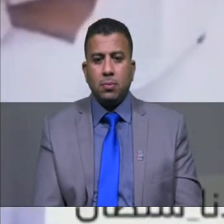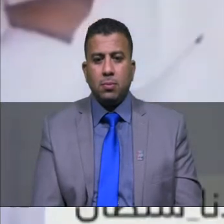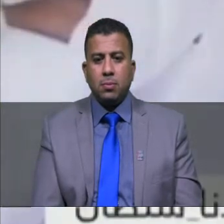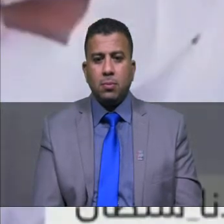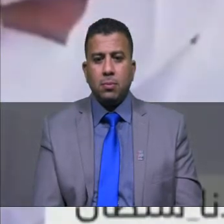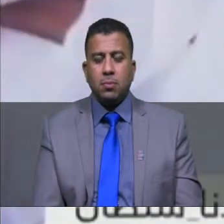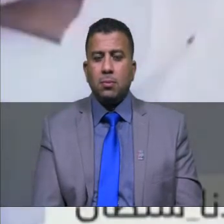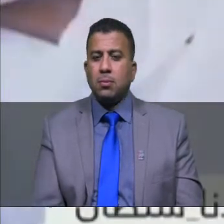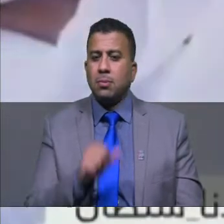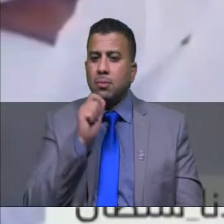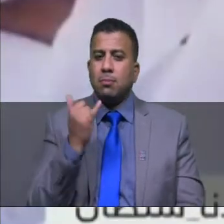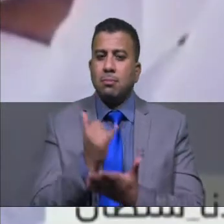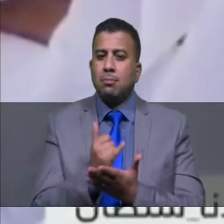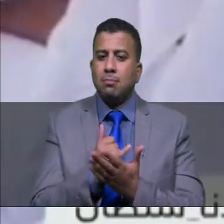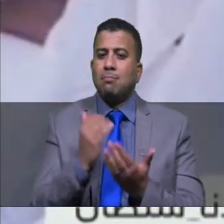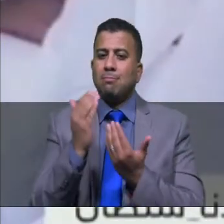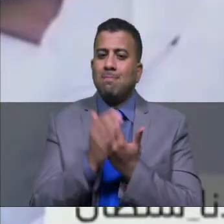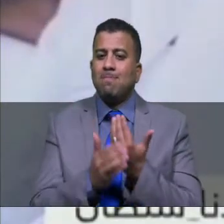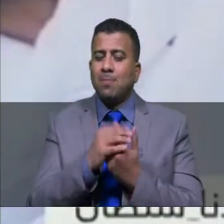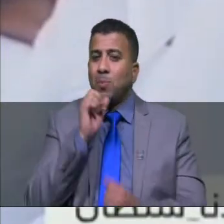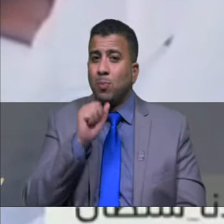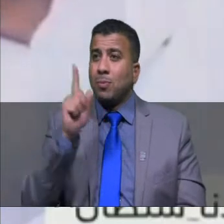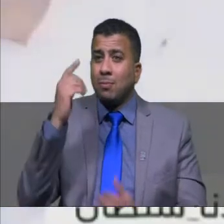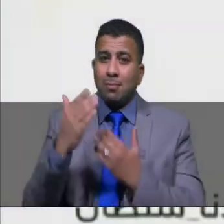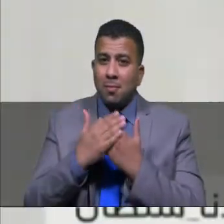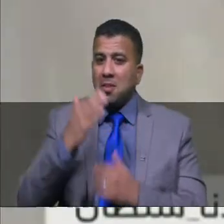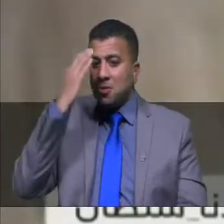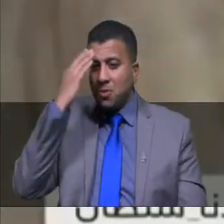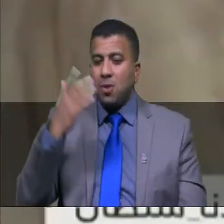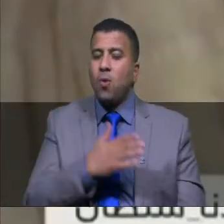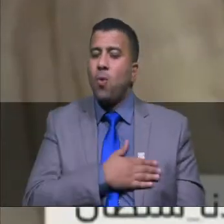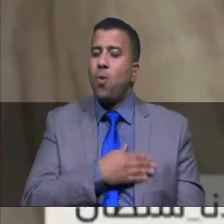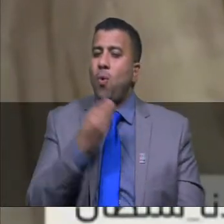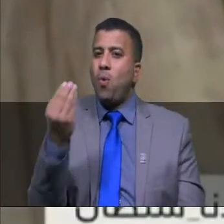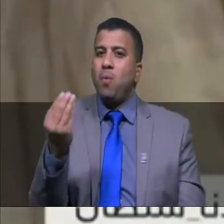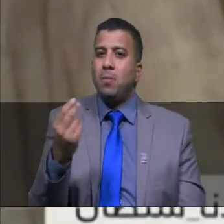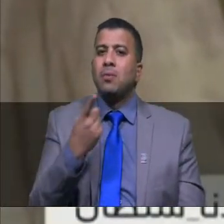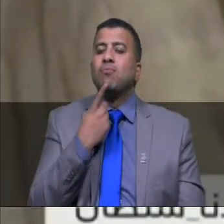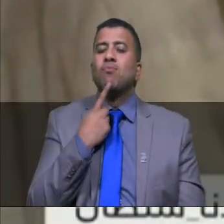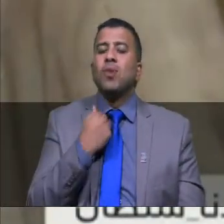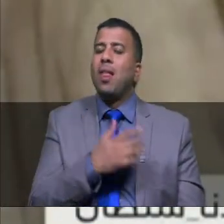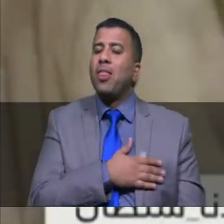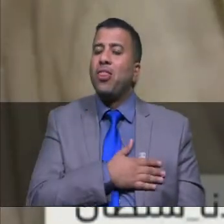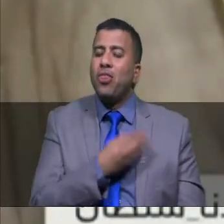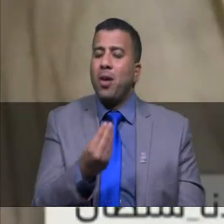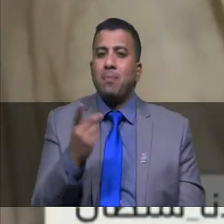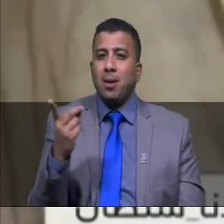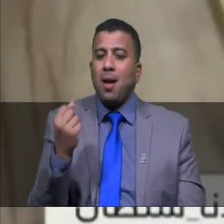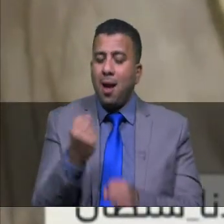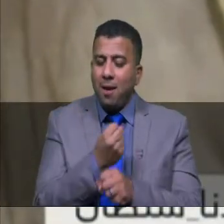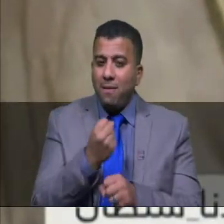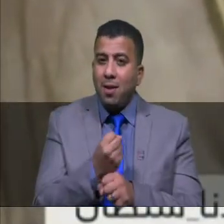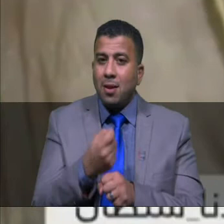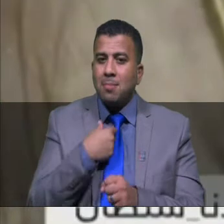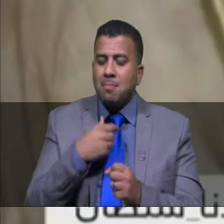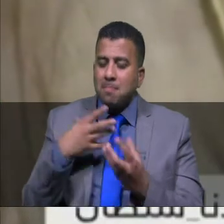يا رعي الفضل بعد الله والمنح كلنا نحبك ونعشك طيبة أفعالك وإحنا